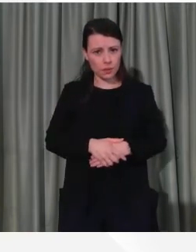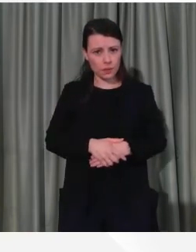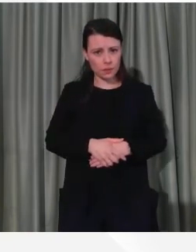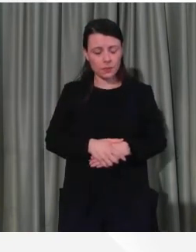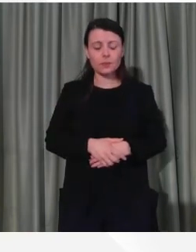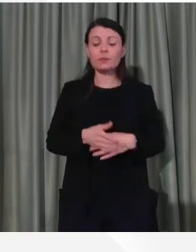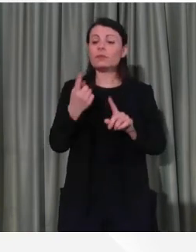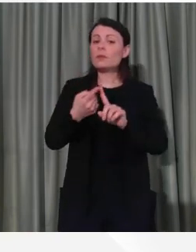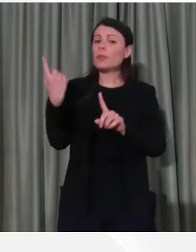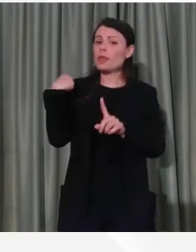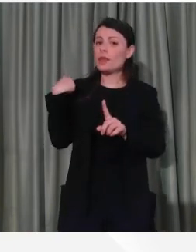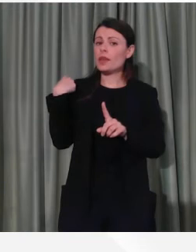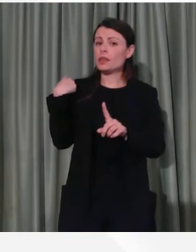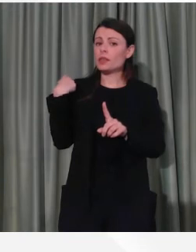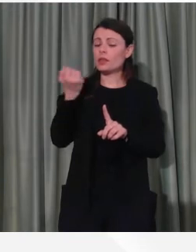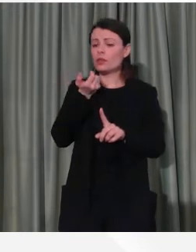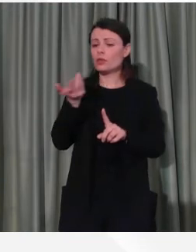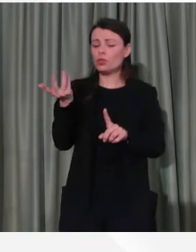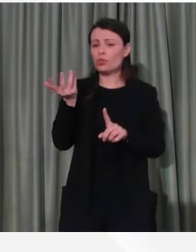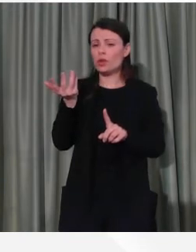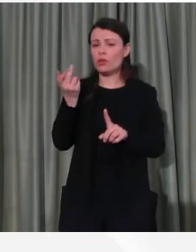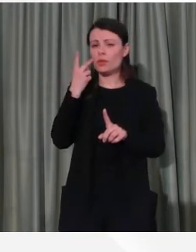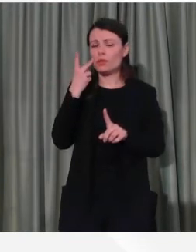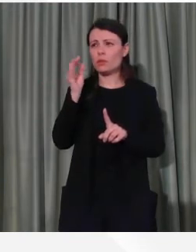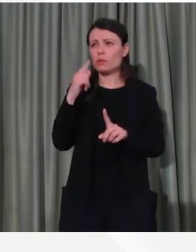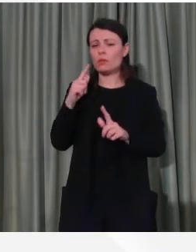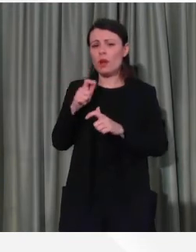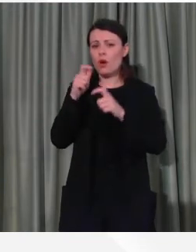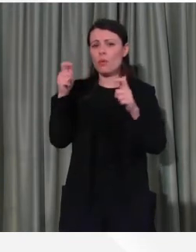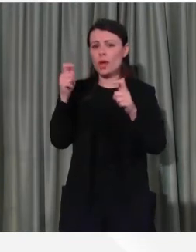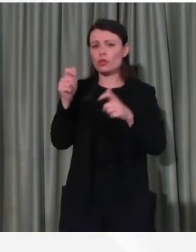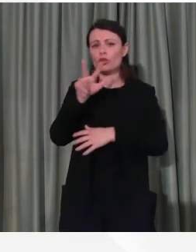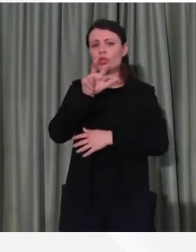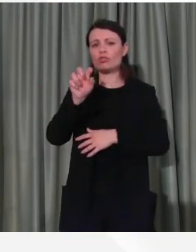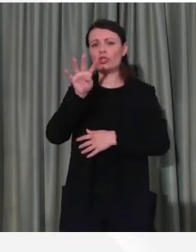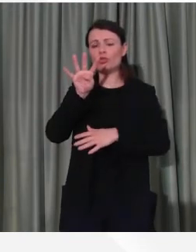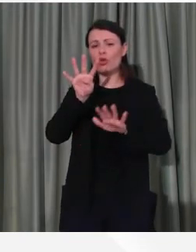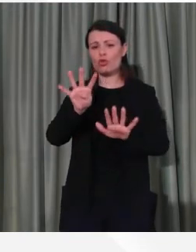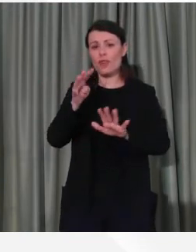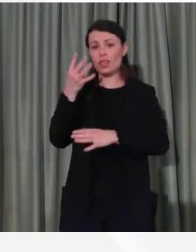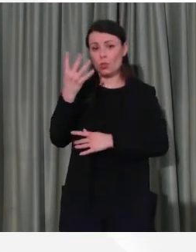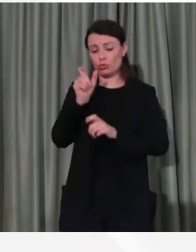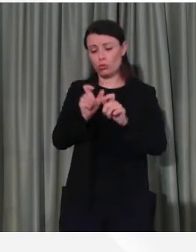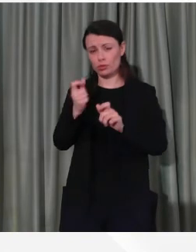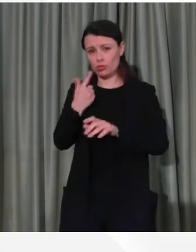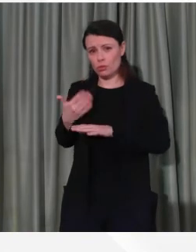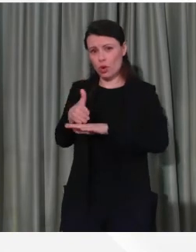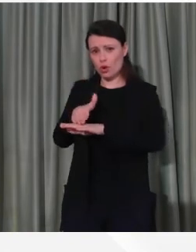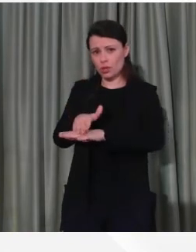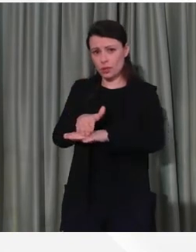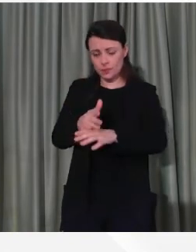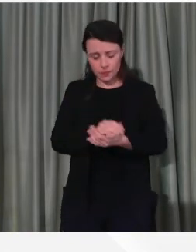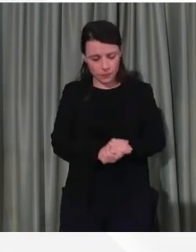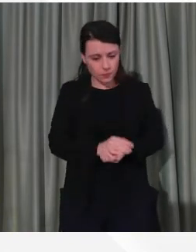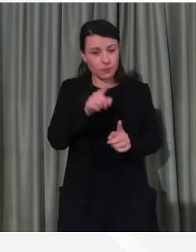ieri il dato vedeva un aumento di 394 persone. Sapete che